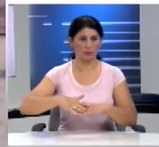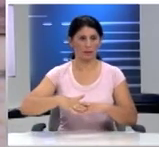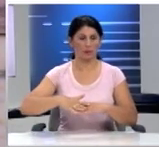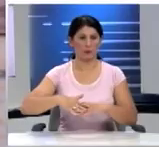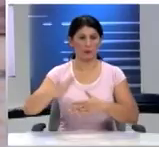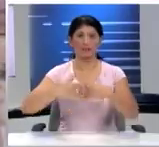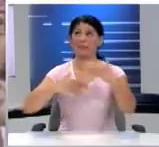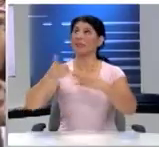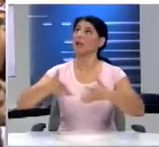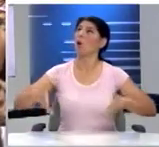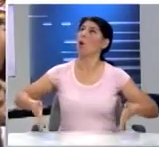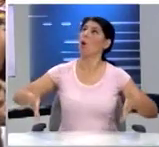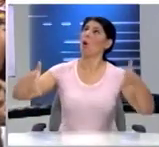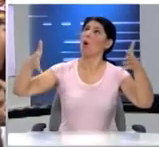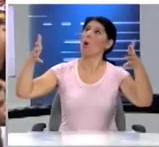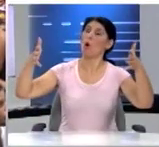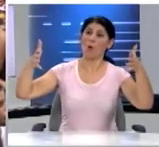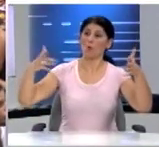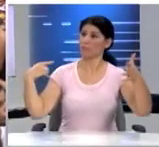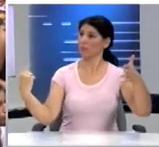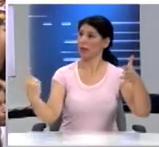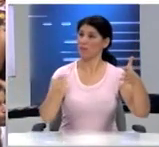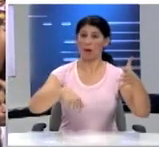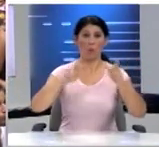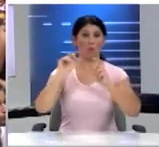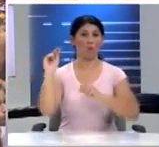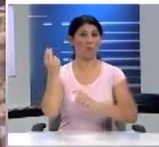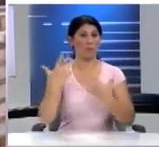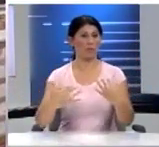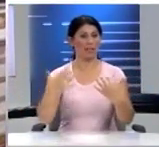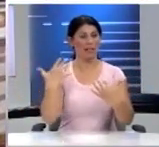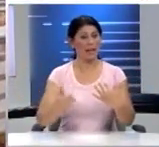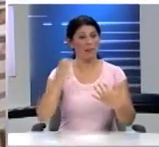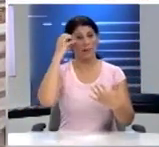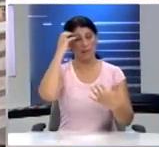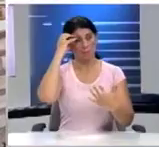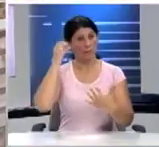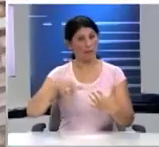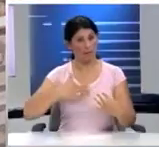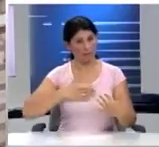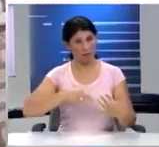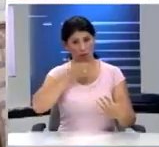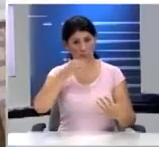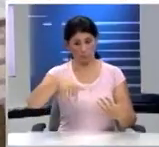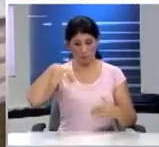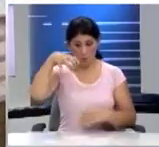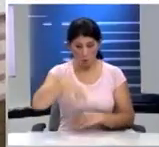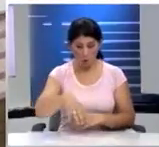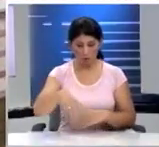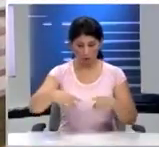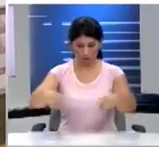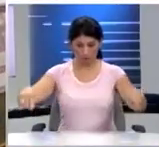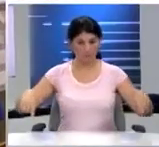εδώ μέσα έχουν μνήμες και παρελθόν θα ήθελα να σας πω ίσως δεν το ξέρετε αυτός ο χώρος εδώ